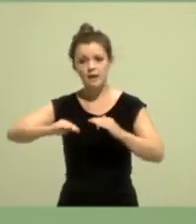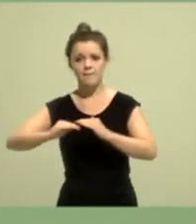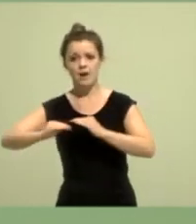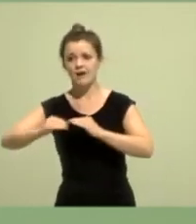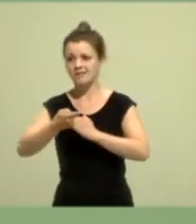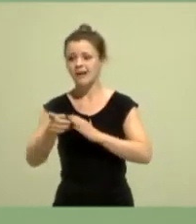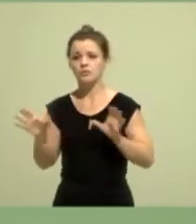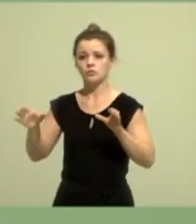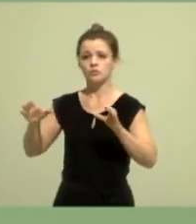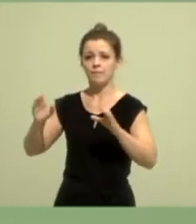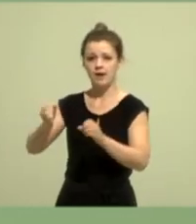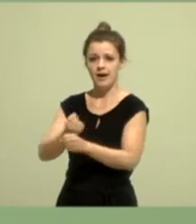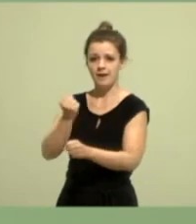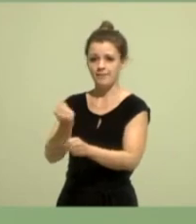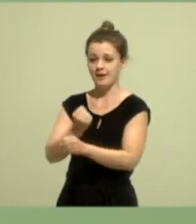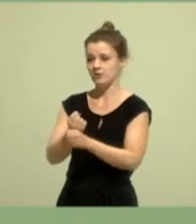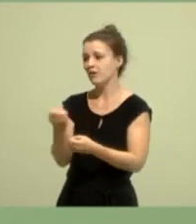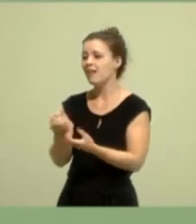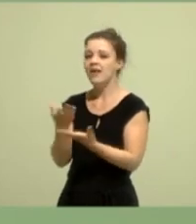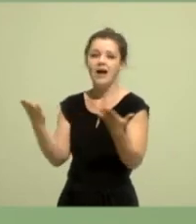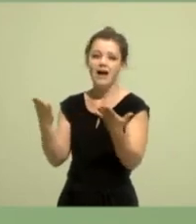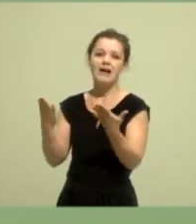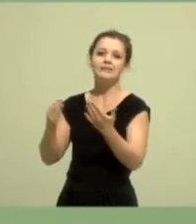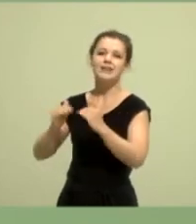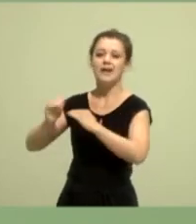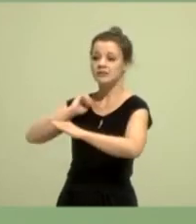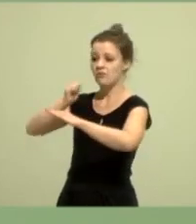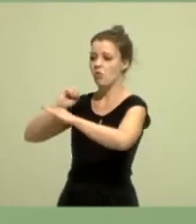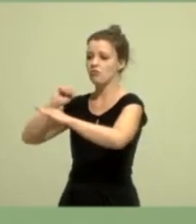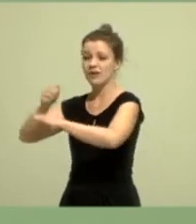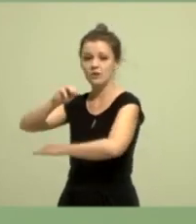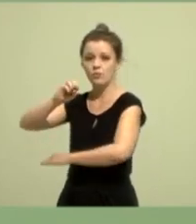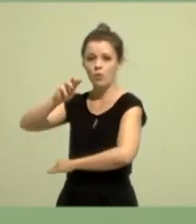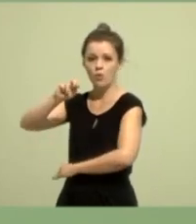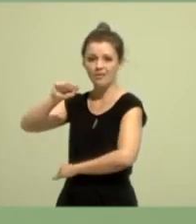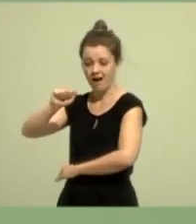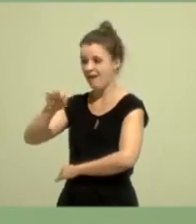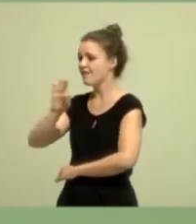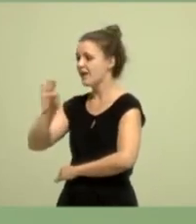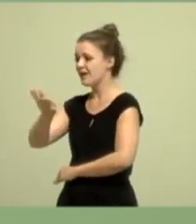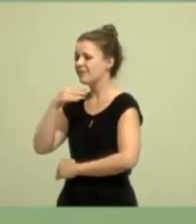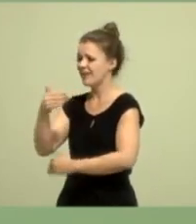an den entscheidenden Landesvorstand Mona und Felix insbesondere, von Herzen vielen Dank für eure Arbeit.